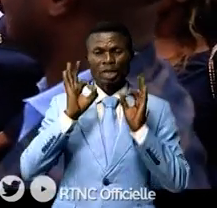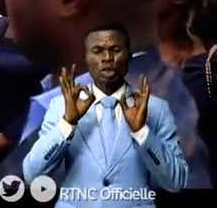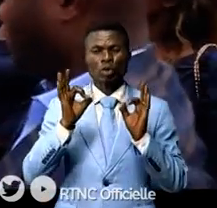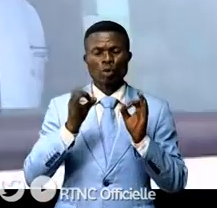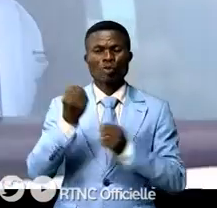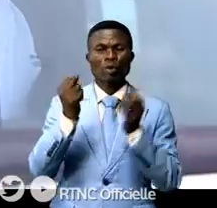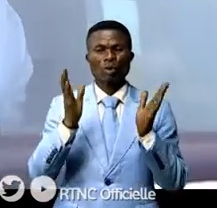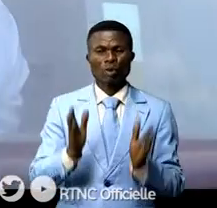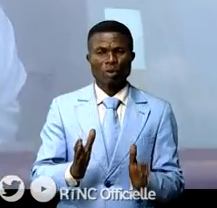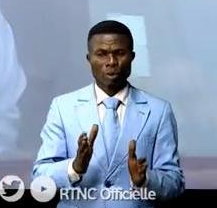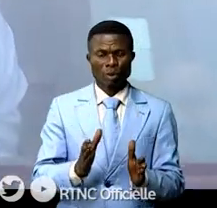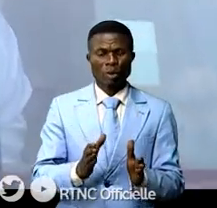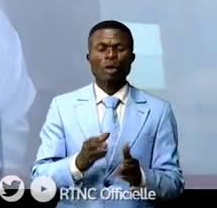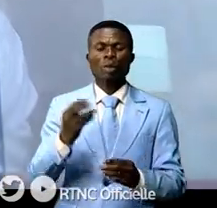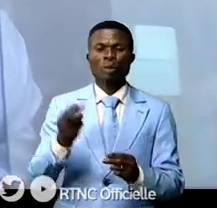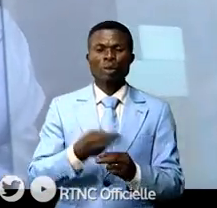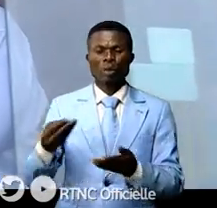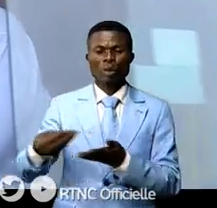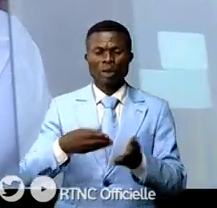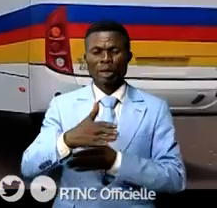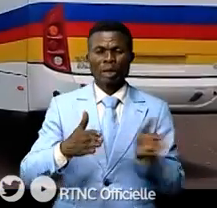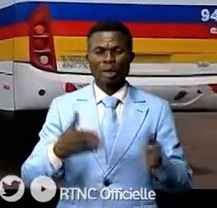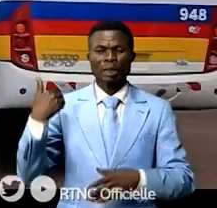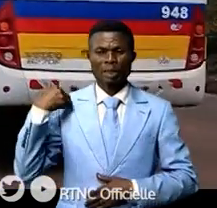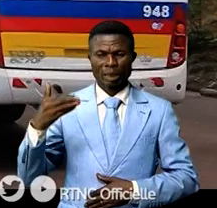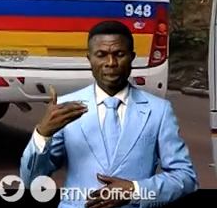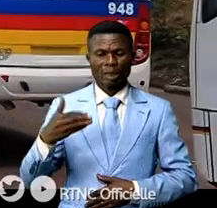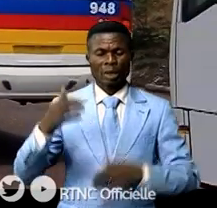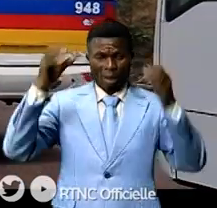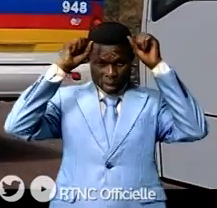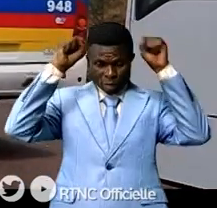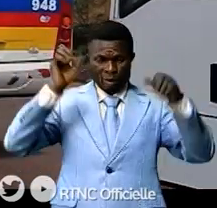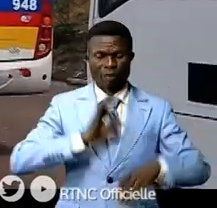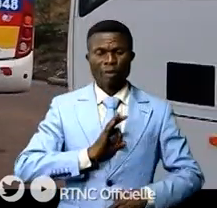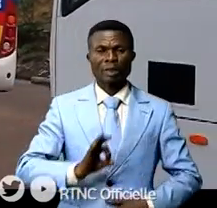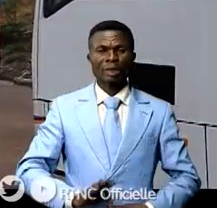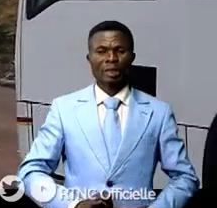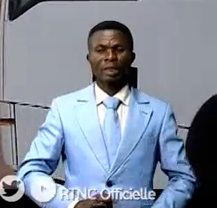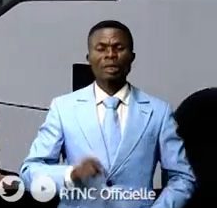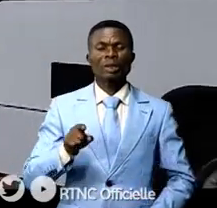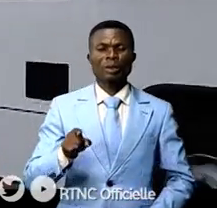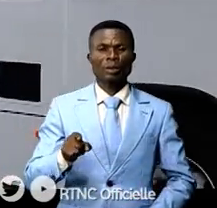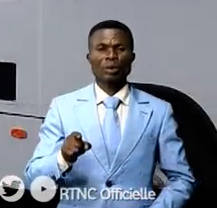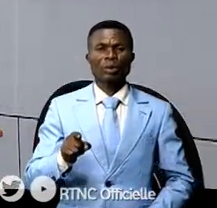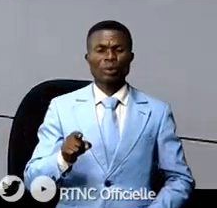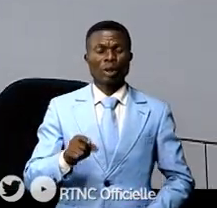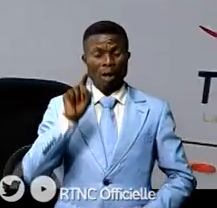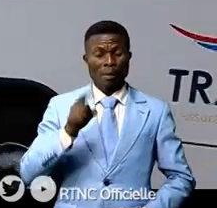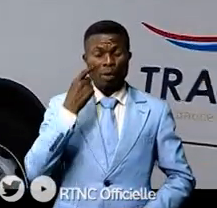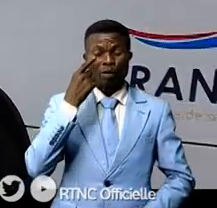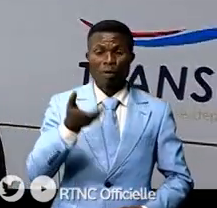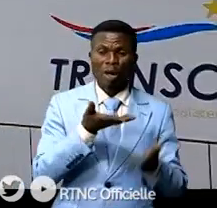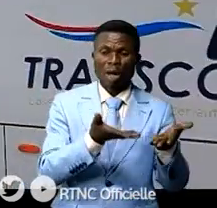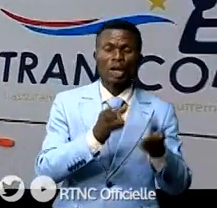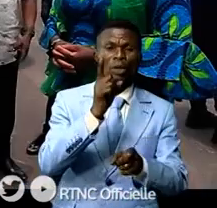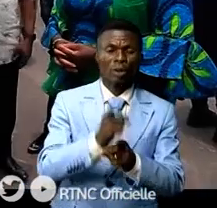conducteurs pour une gestion rationnelle et efficiente de ce bus que le chef de l'État, Félix Antoine Tshisekedi Tchilombo, veut voir servir